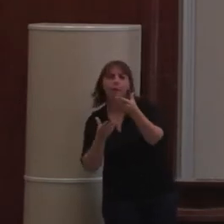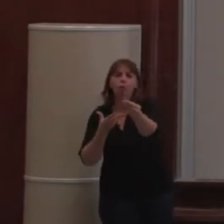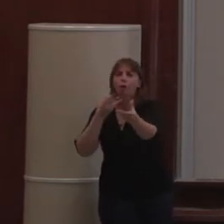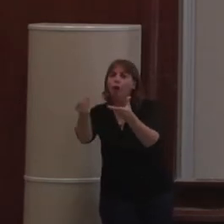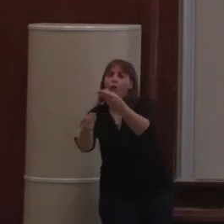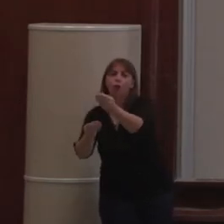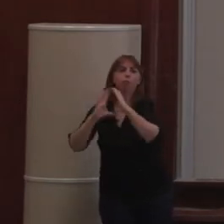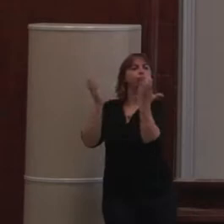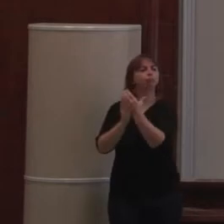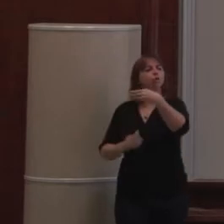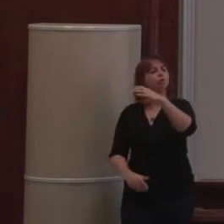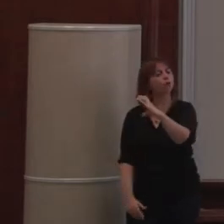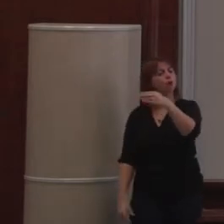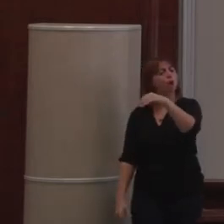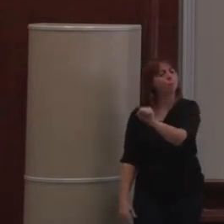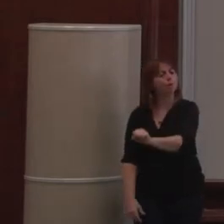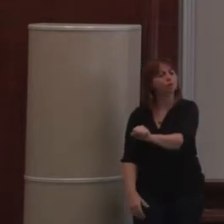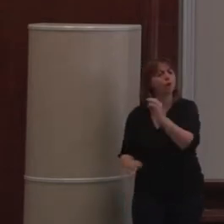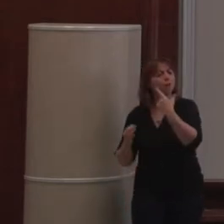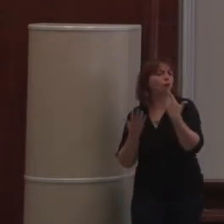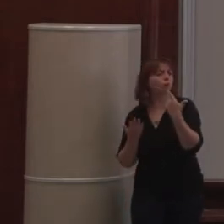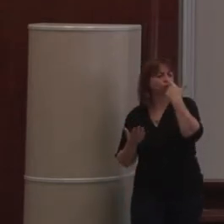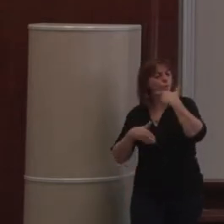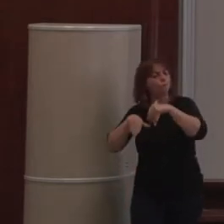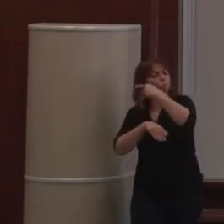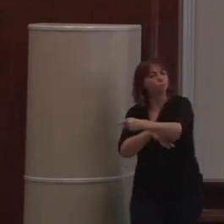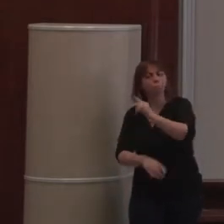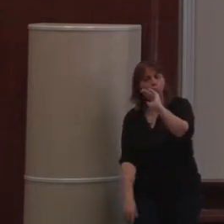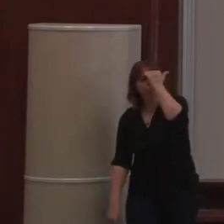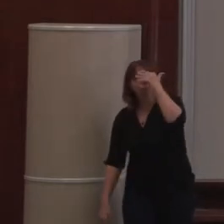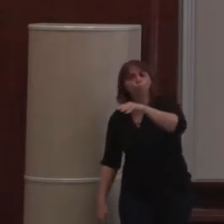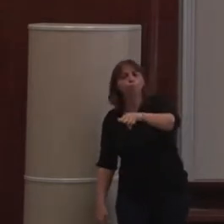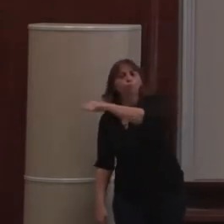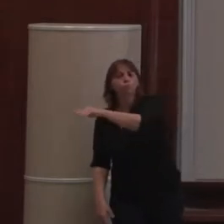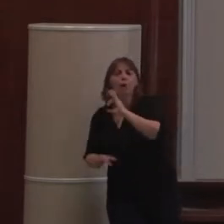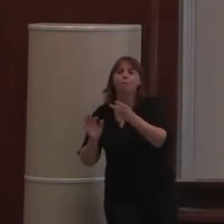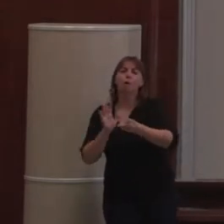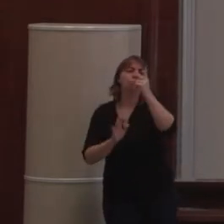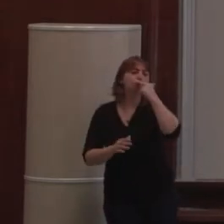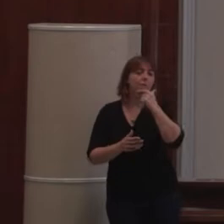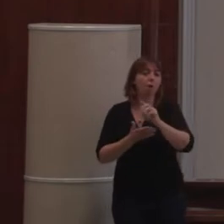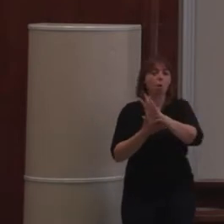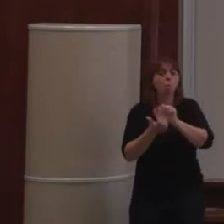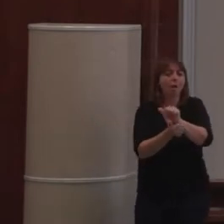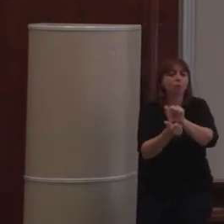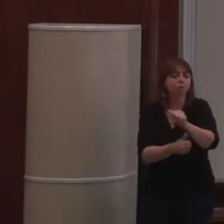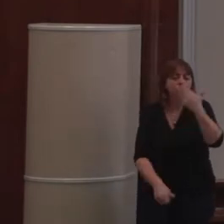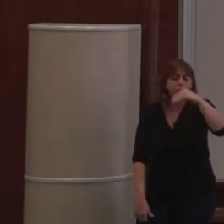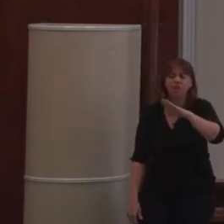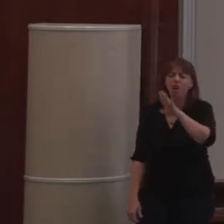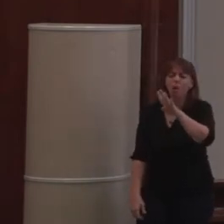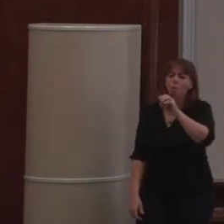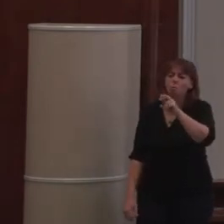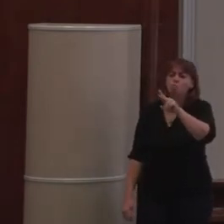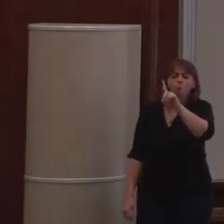c'est un CMS. Vous connaissez sûrement le principe. Le plus grand d'entre eux, le plus connu, le plus largement utilisé, c'est WordPress. WordPress, couvre